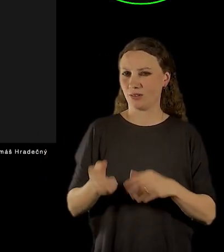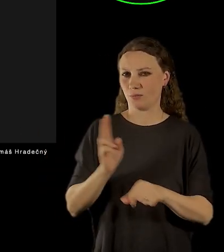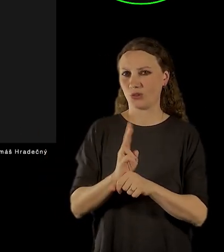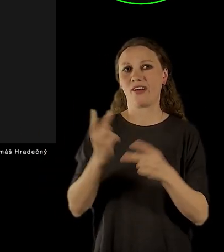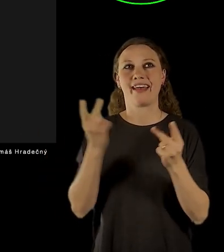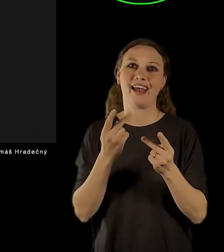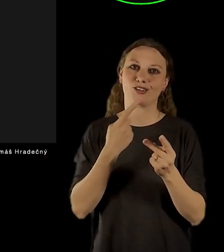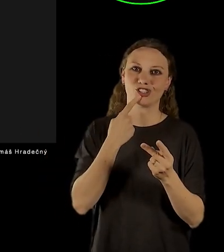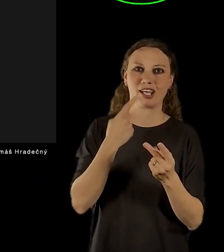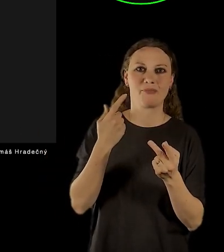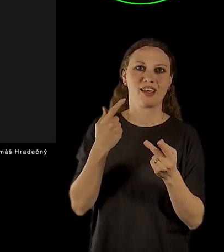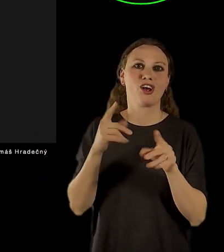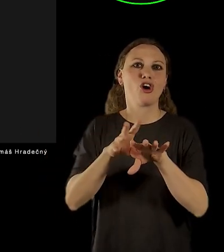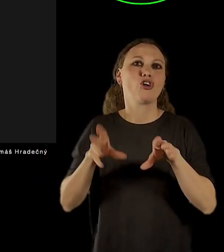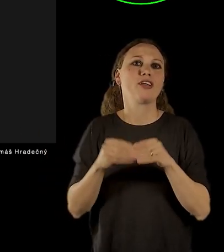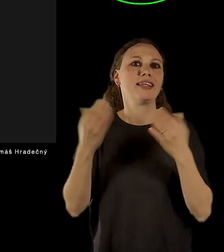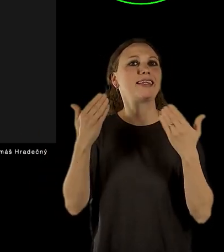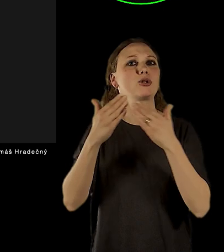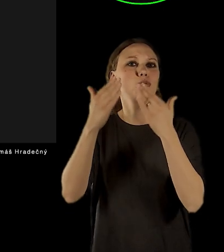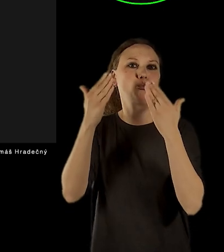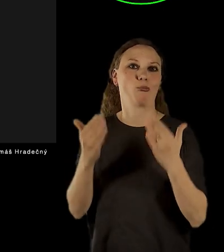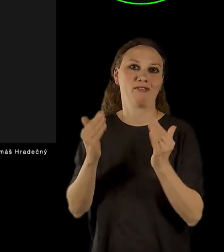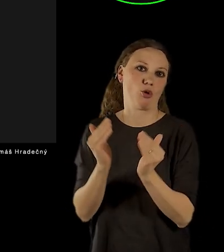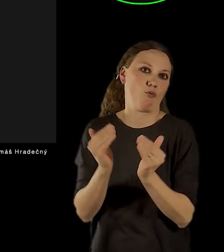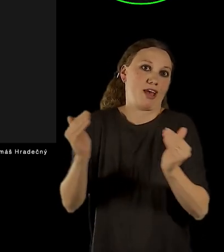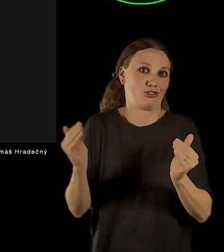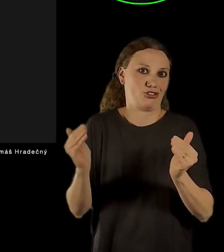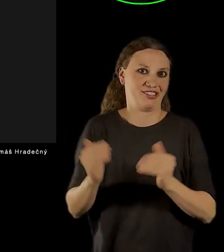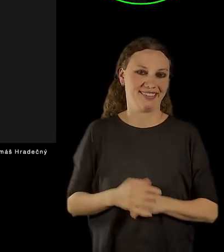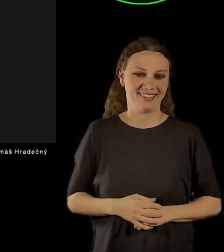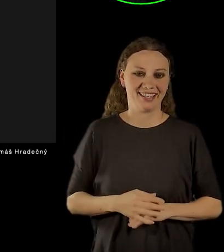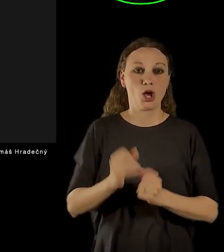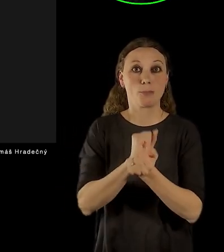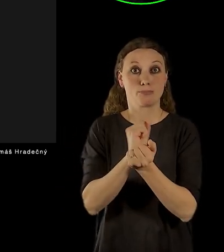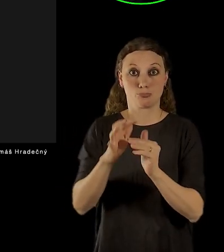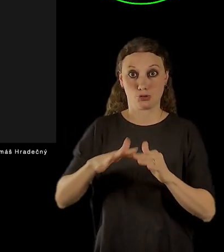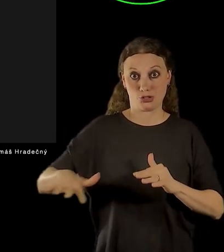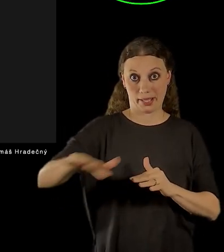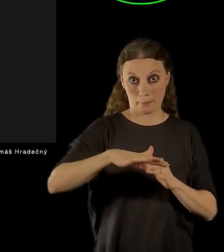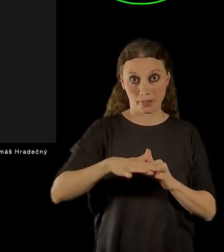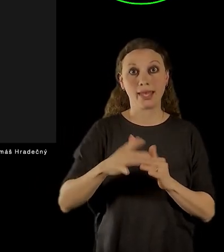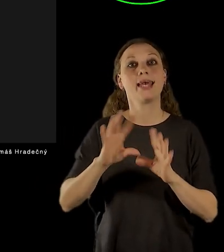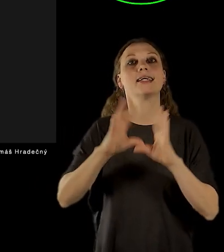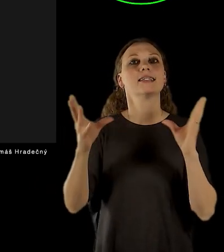kam, kde vám Petr Blažek za chvíli představí expozici, tak má